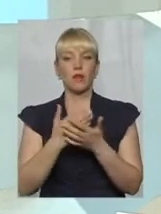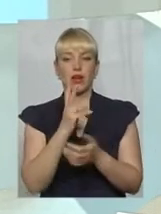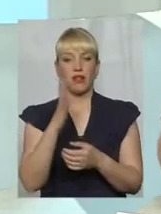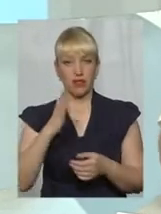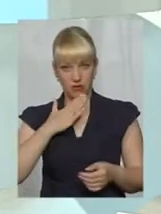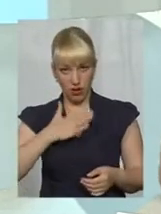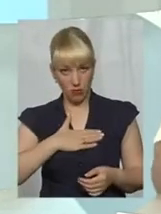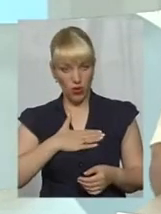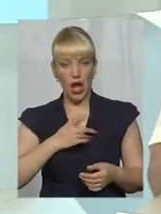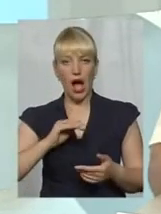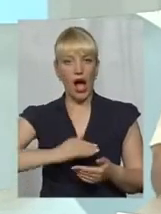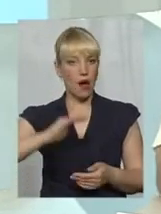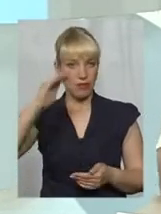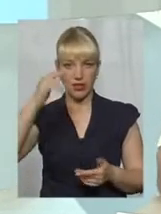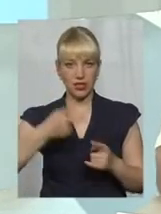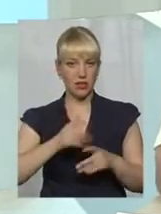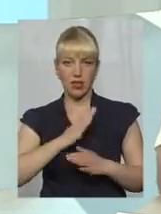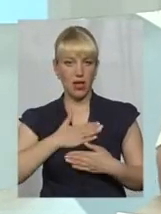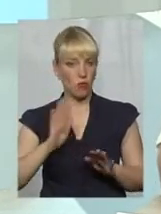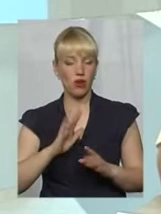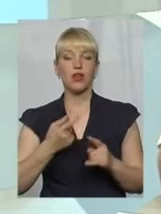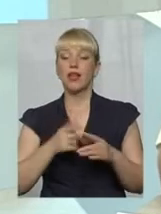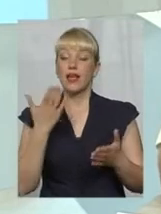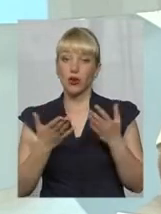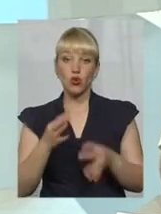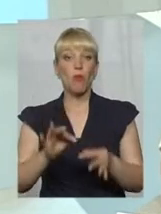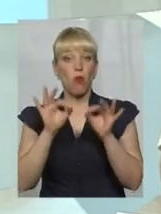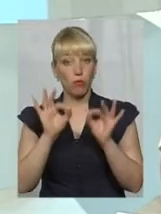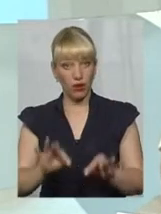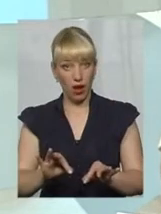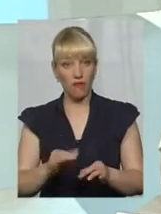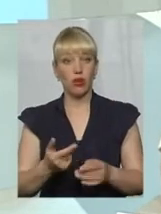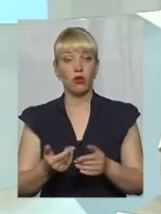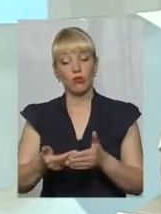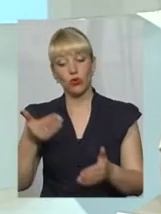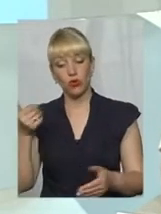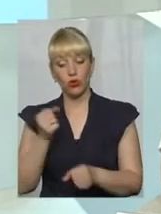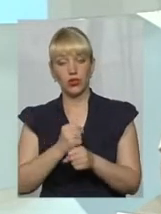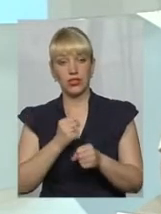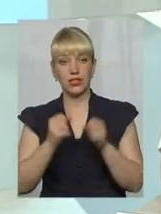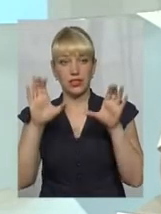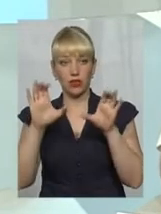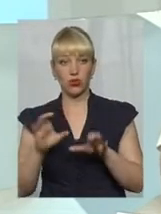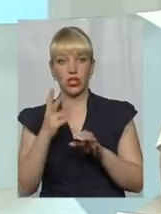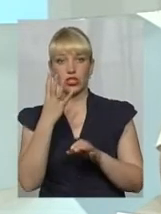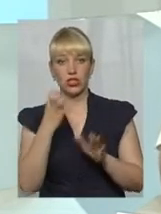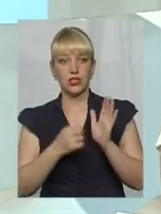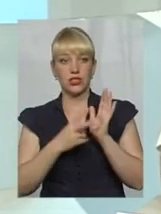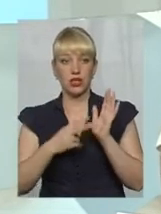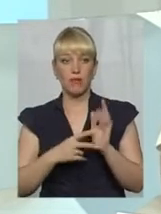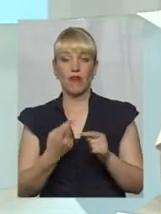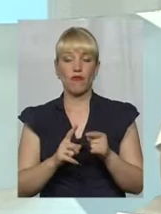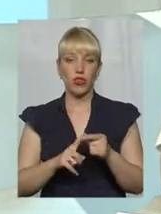чи жеку, так. Вони мали передати, якщо по-правильному, це ще до дії закону 417-го, вони мали